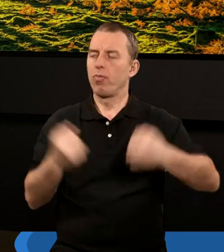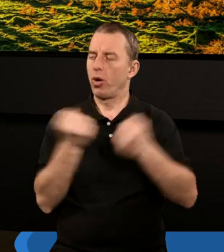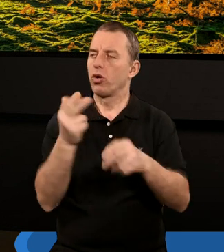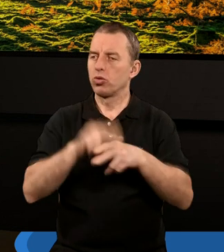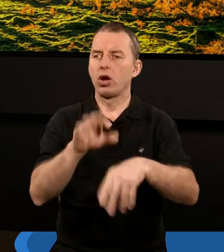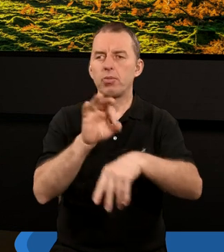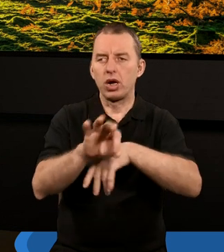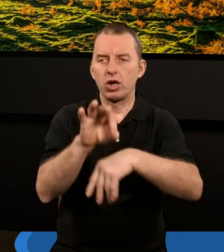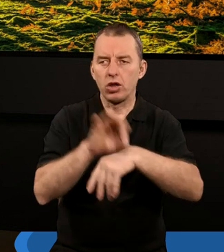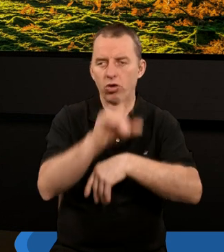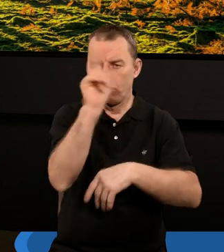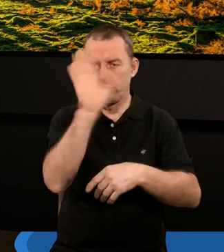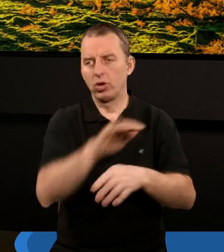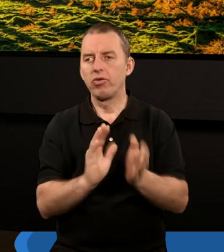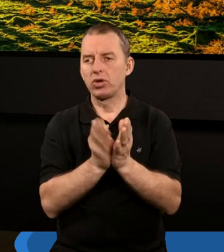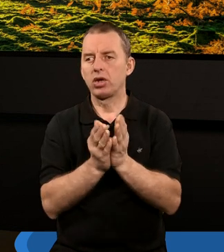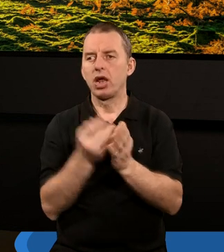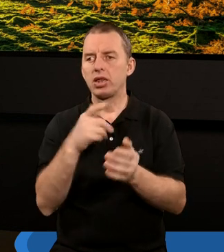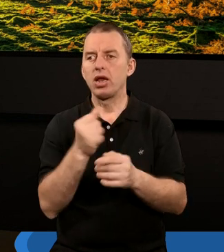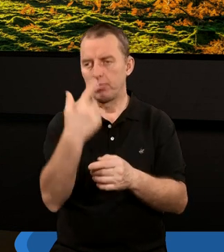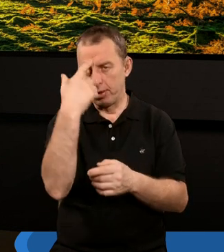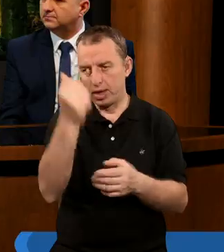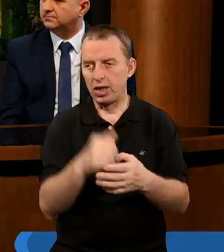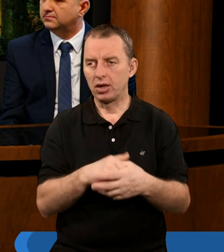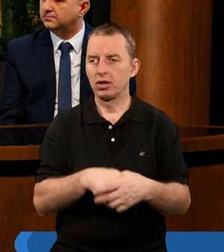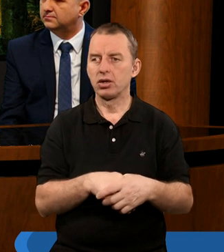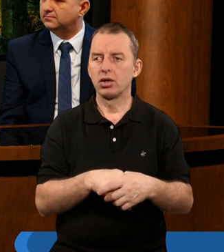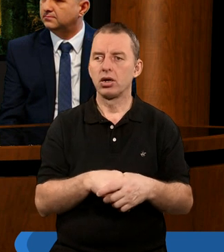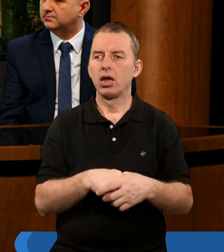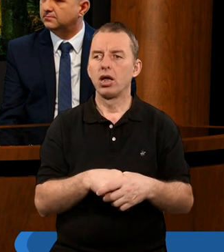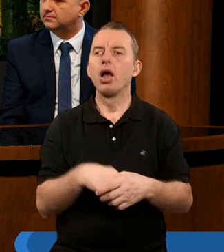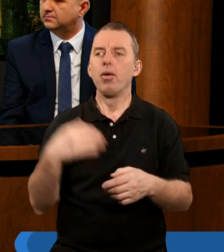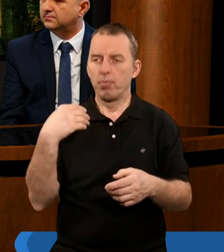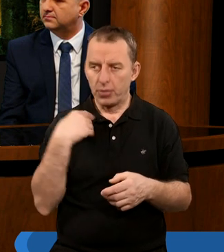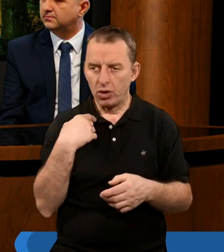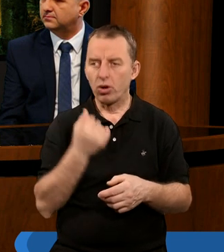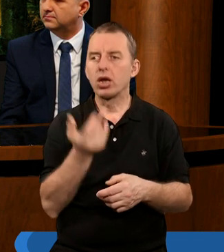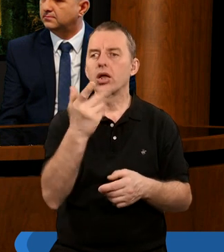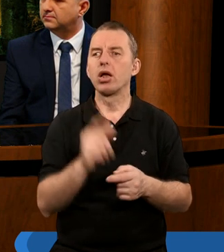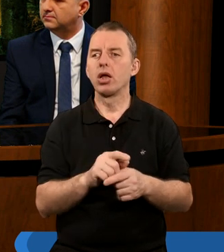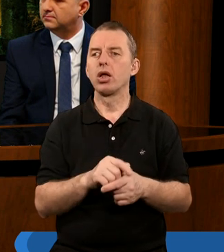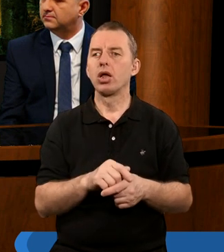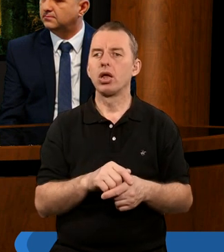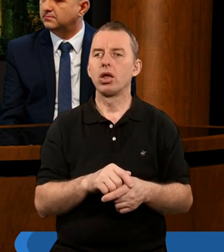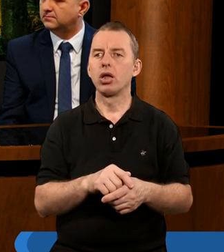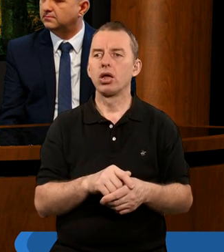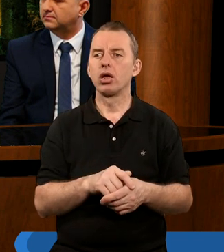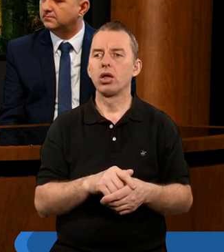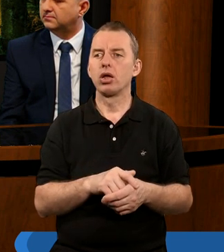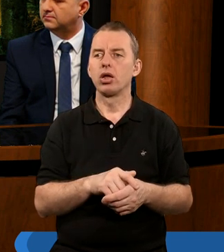prześladuje lud Boży w Księdze Daniela? Pamiętasz? Tam było kilka takich mocy, ale tak bardzo mi tak...